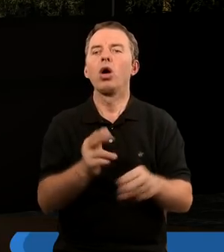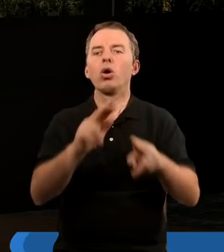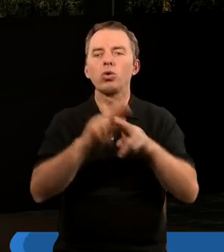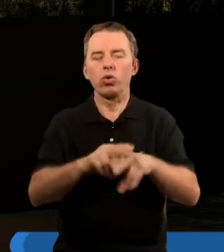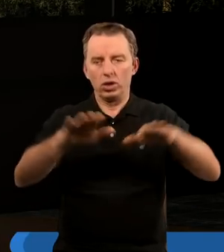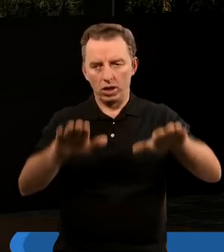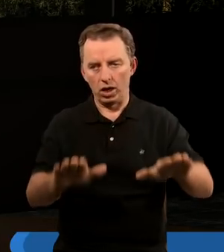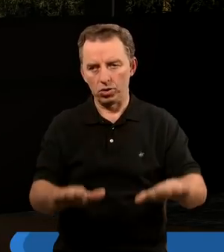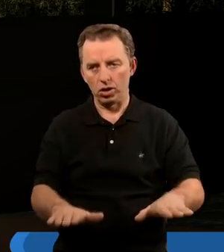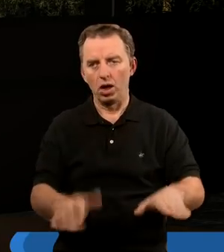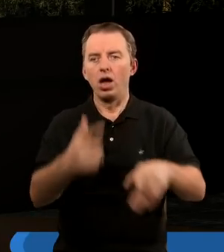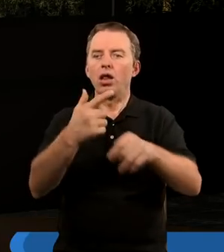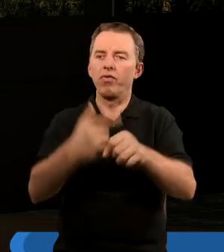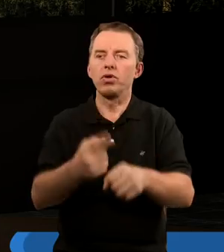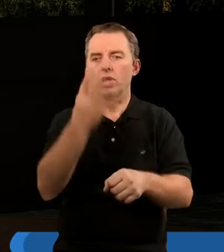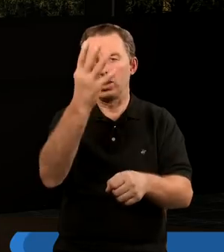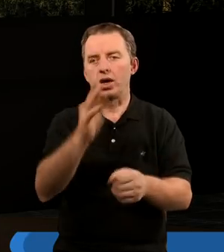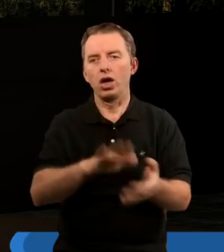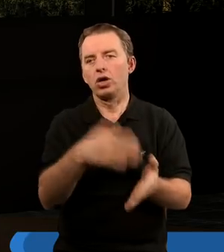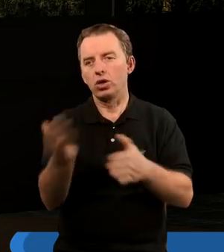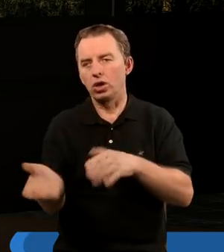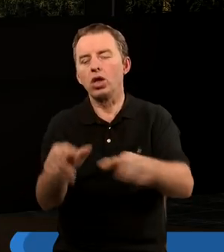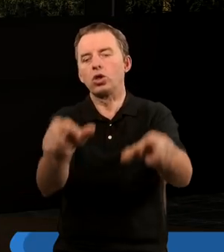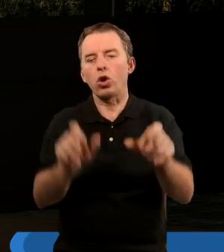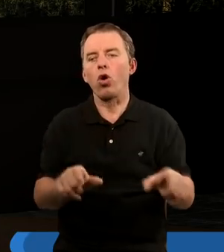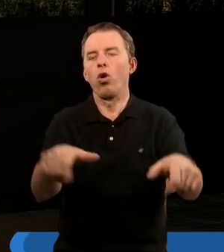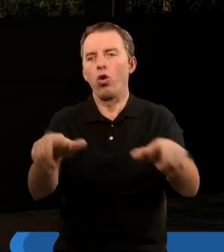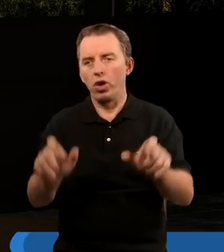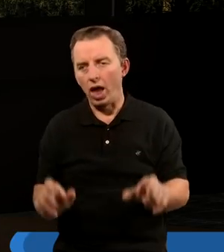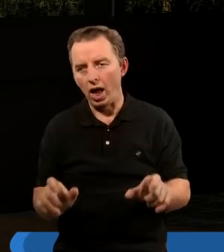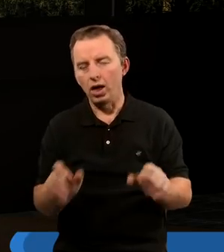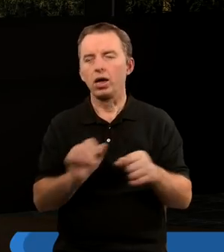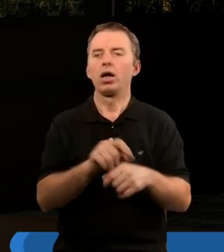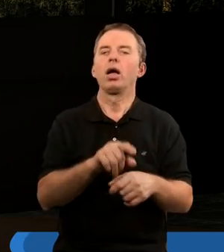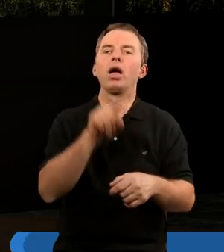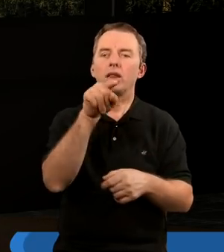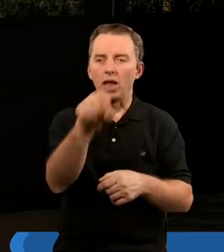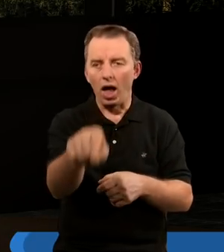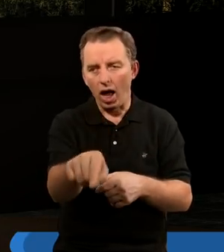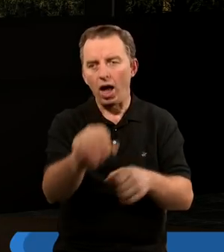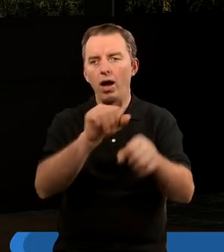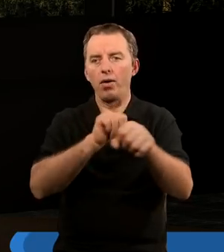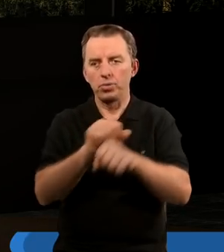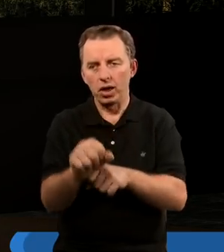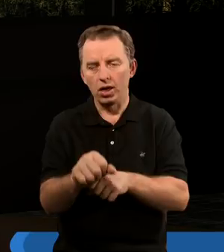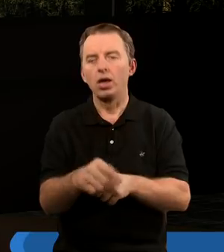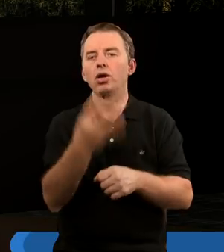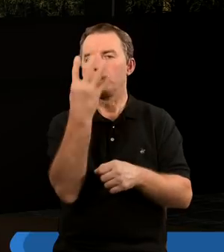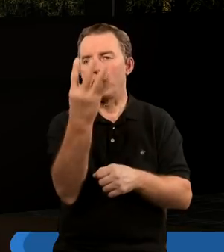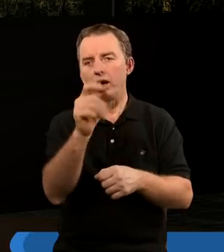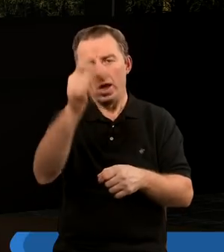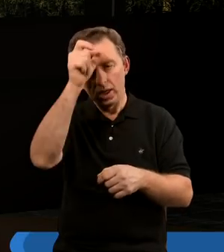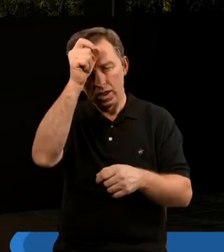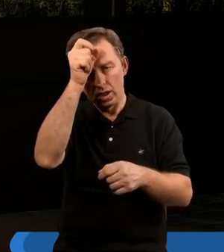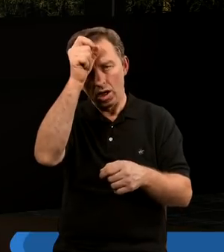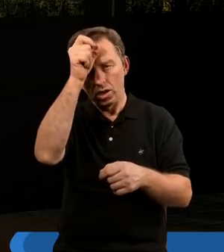którzy zasiadają na dwudziestu czterech tronach. Tam jest hymn czterech istot,